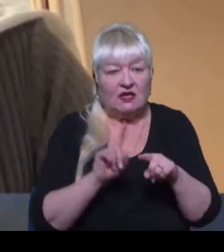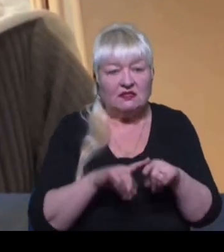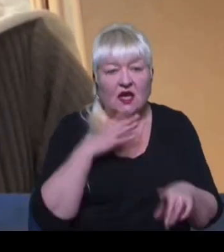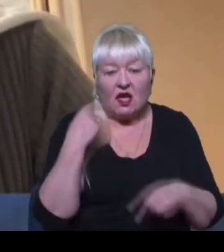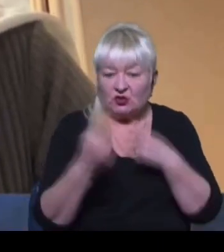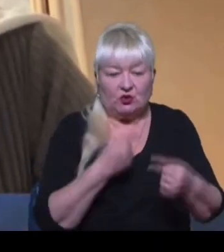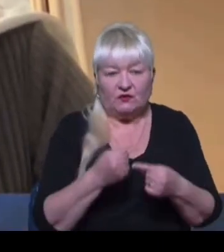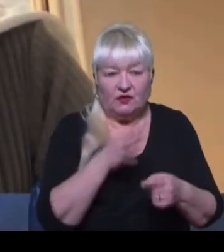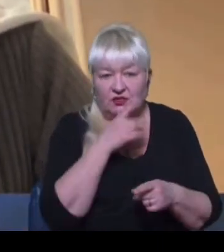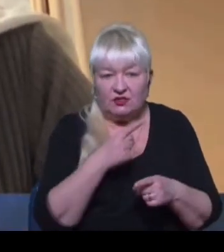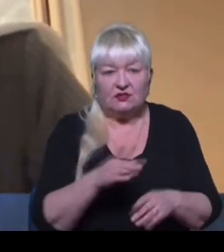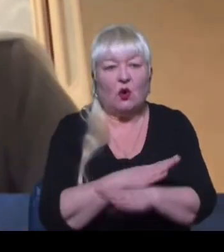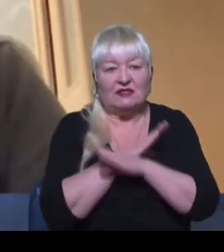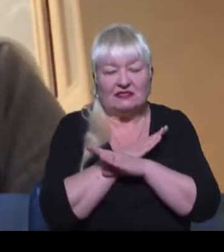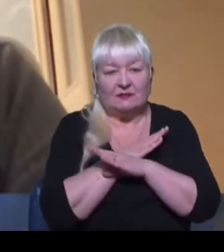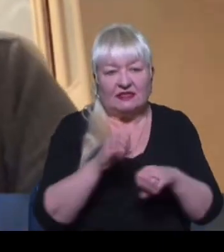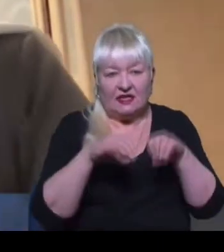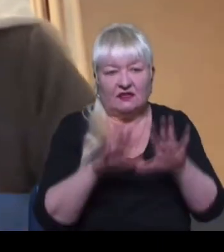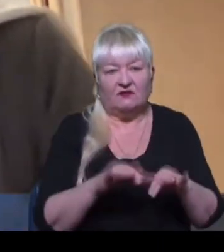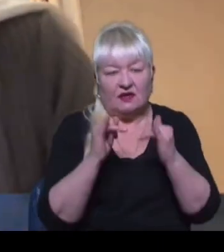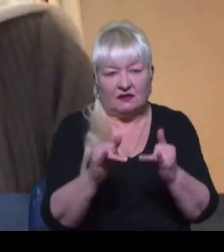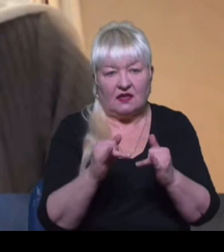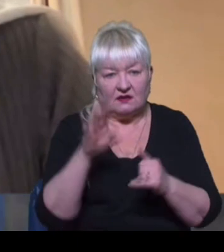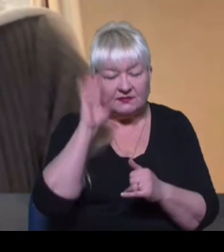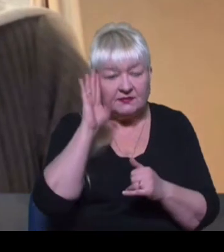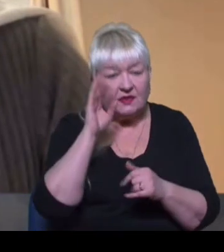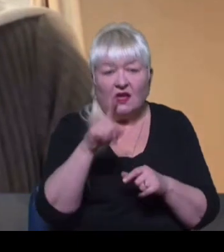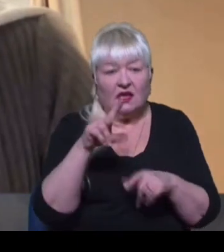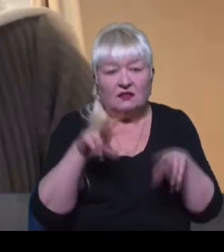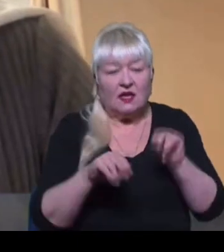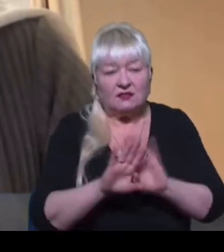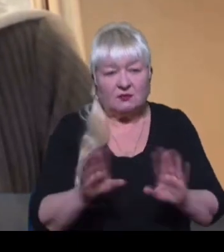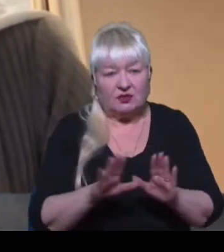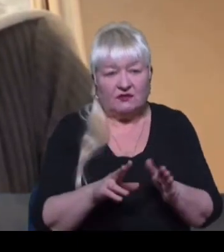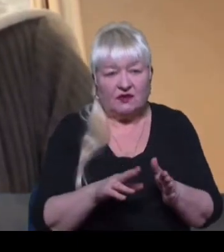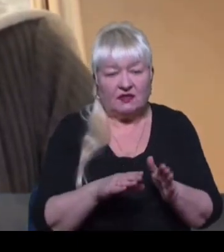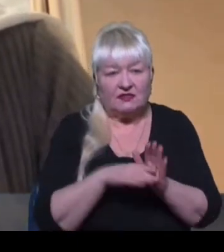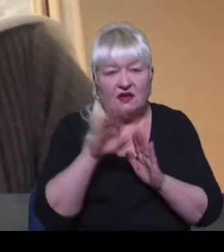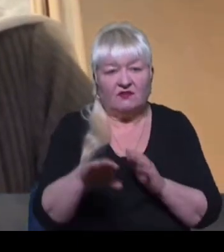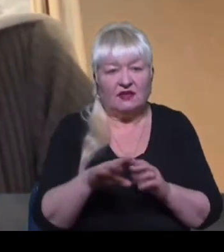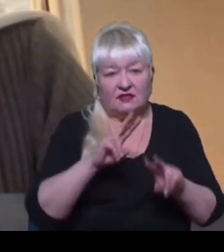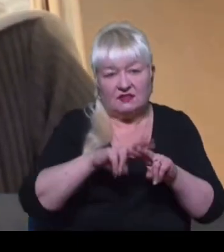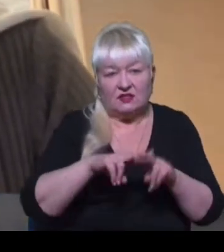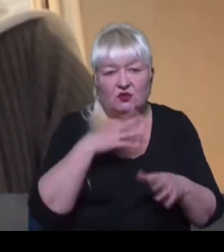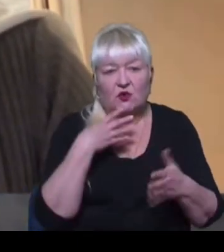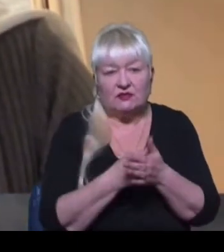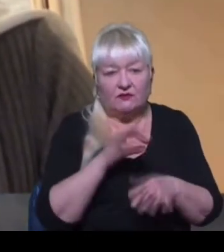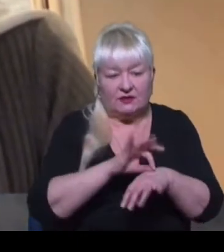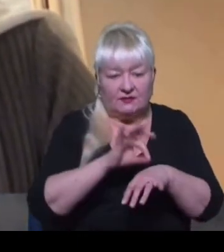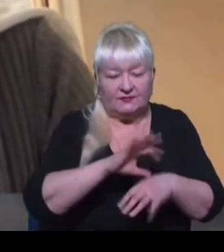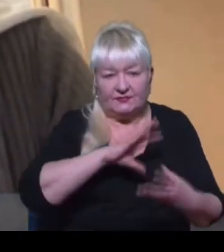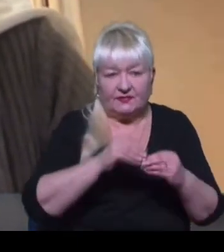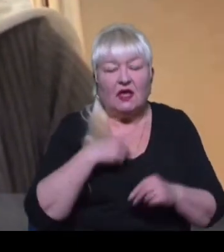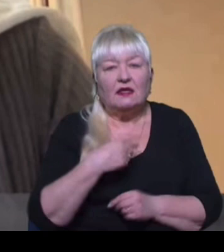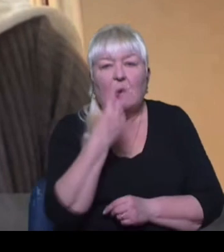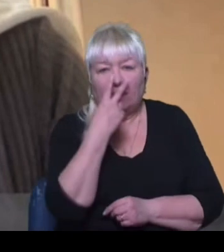строк та смертельний вирок для Амєта Сулейманова. Він не сподівається вийти з СІЗО зі своїм діагнозом. Я бачила, що з ним було